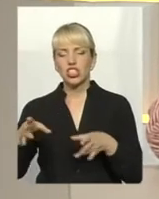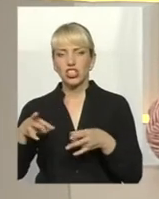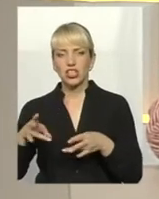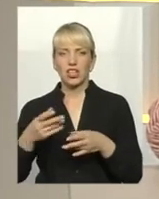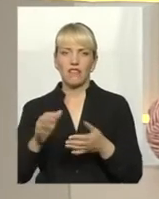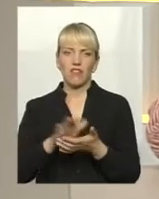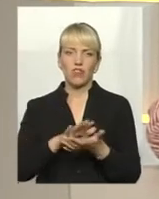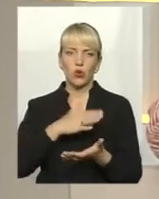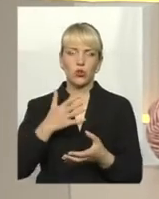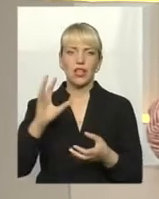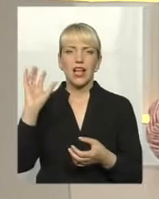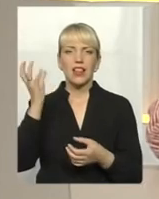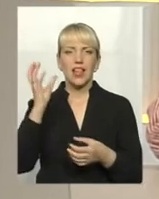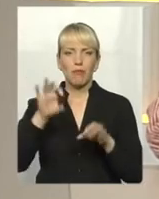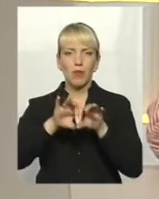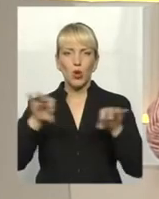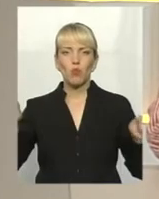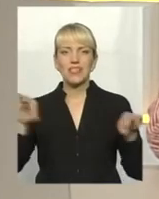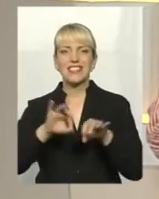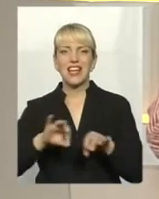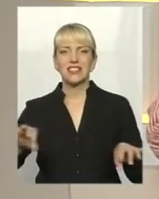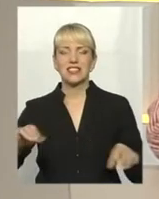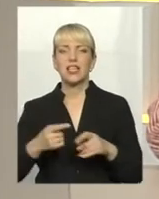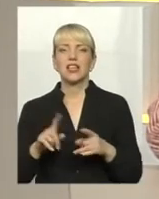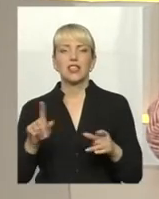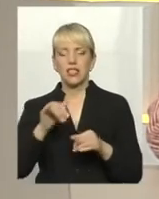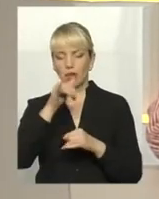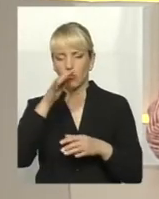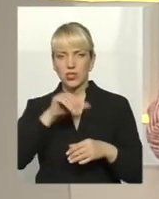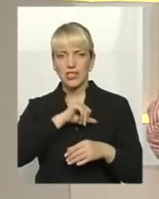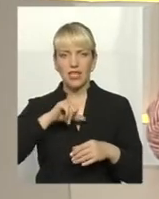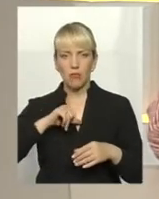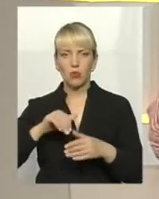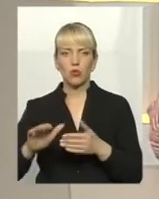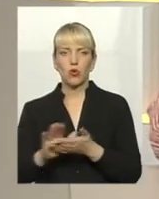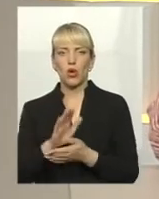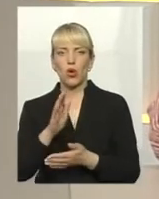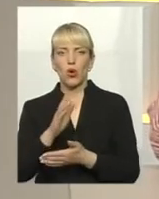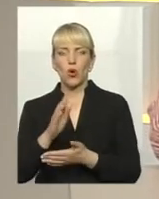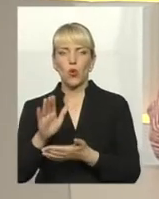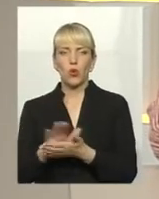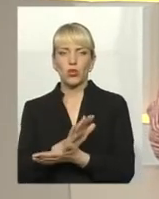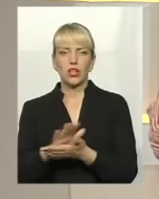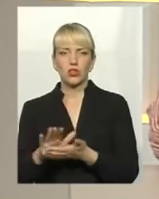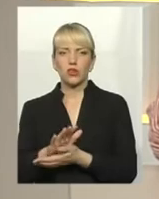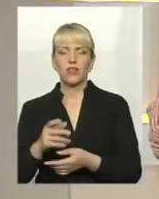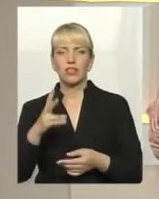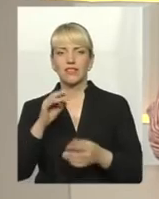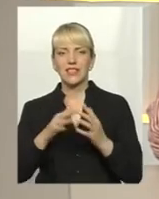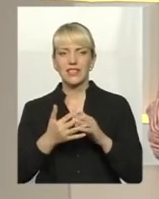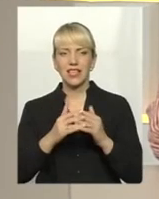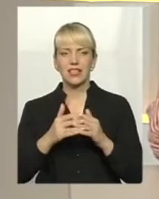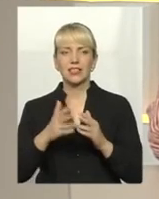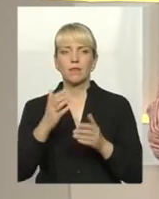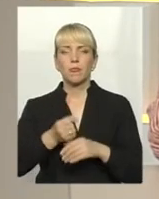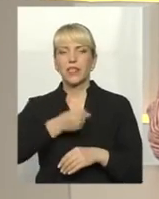люмісцентні лампи, тобто, ті відходи, які неможливо утилізувати самому. В той же час в селах проживає більш така частина